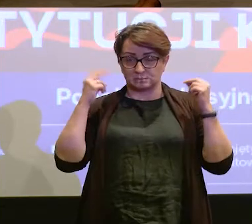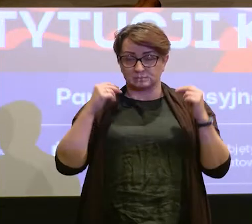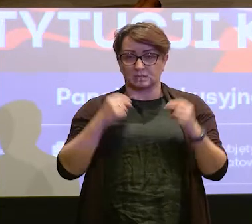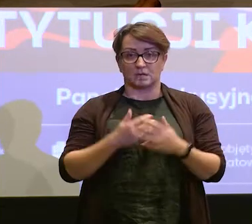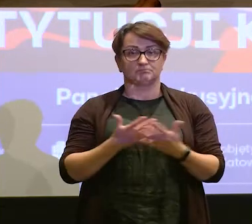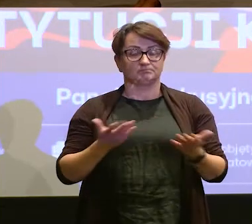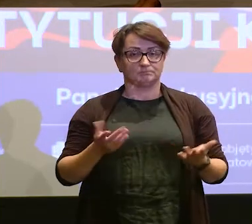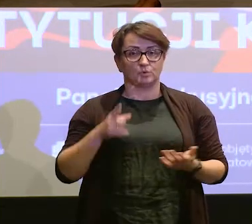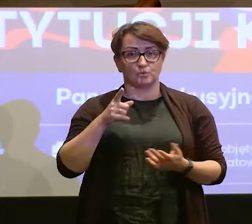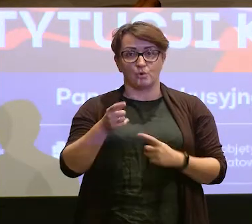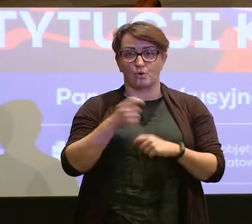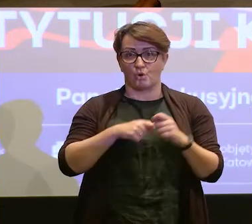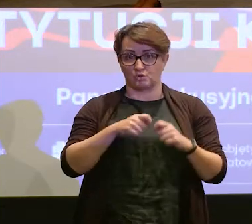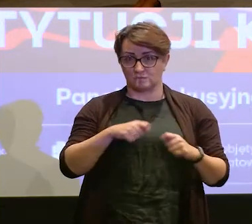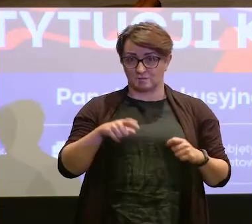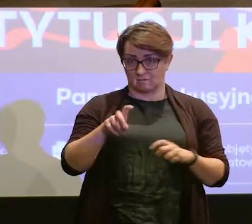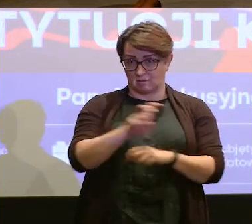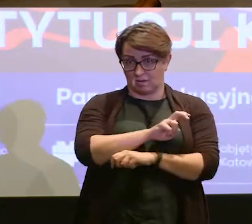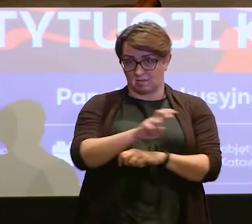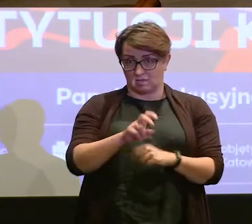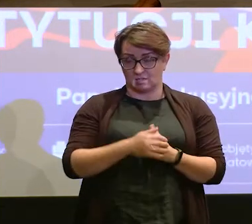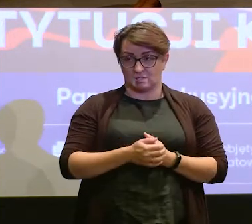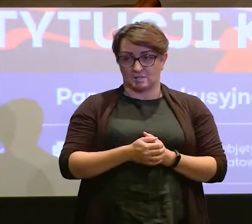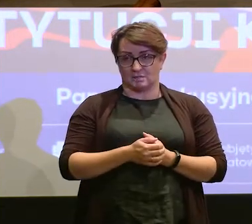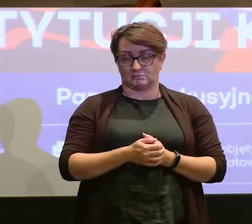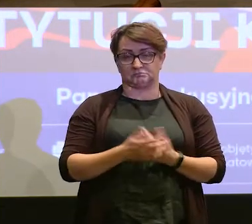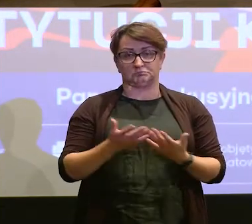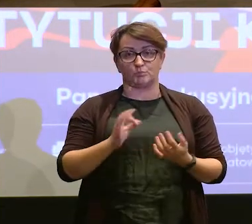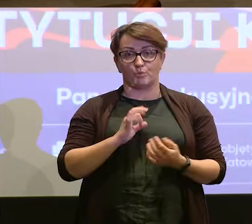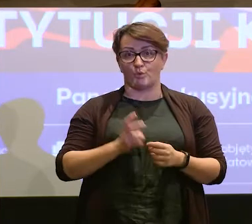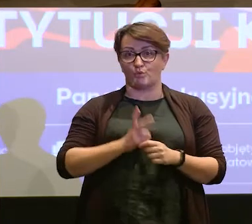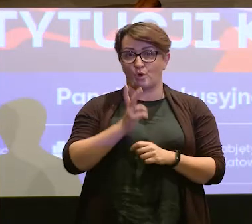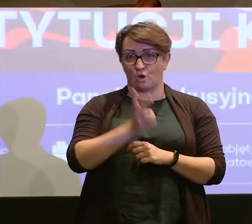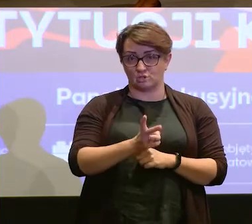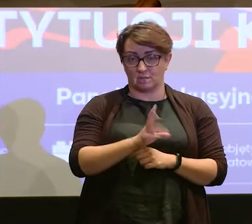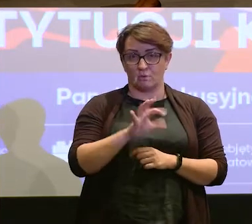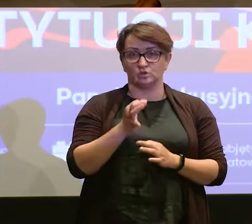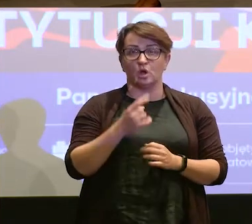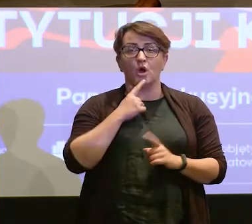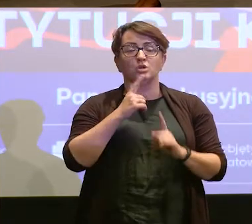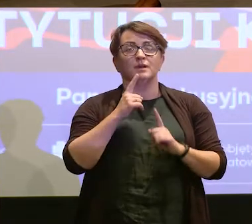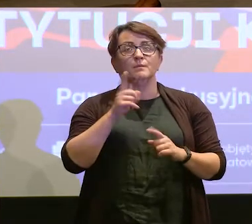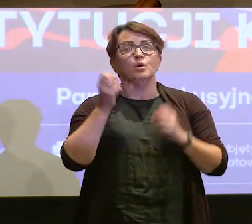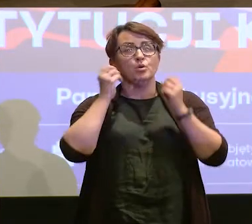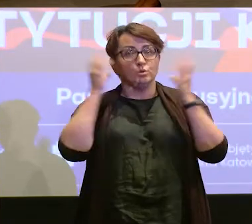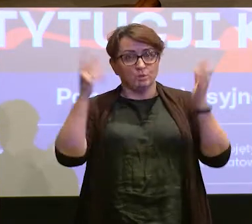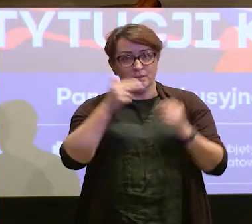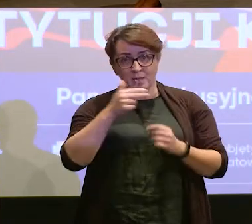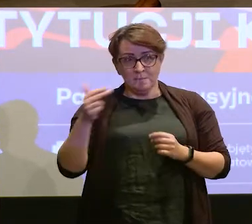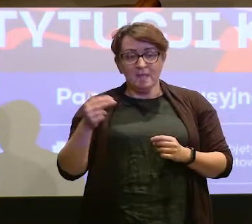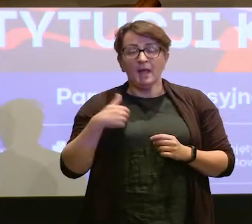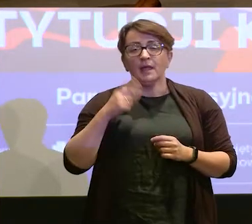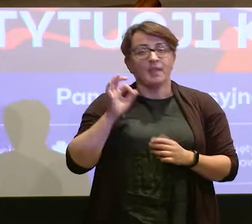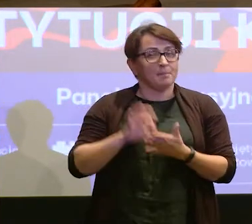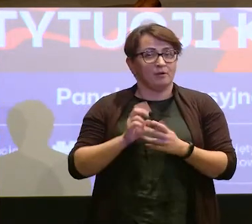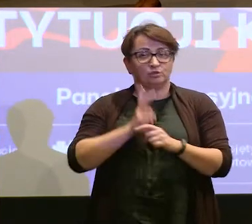Te rozwiązania techniczne, no to mój dostęp, bo dzisiaj mówimy o kulturze, byłby